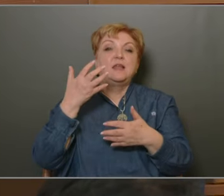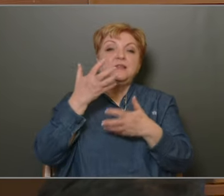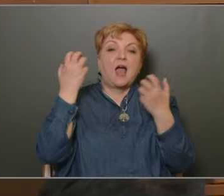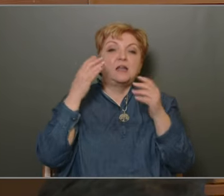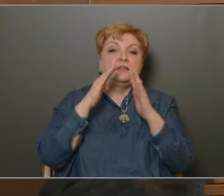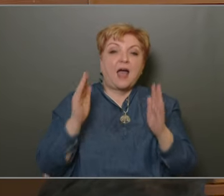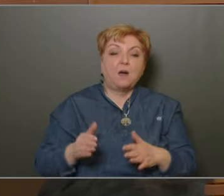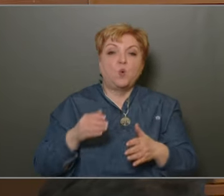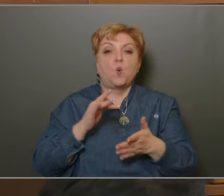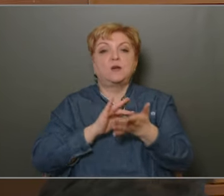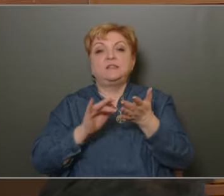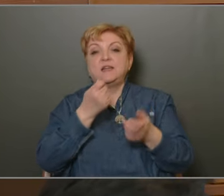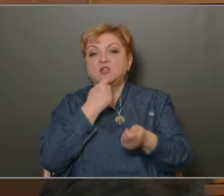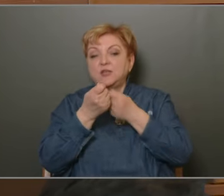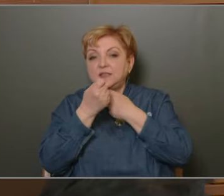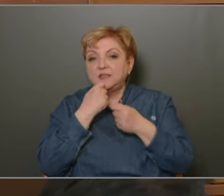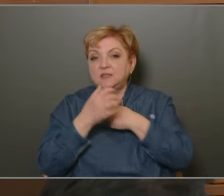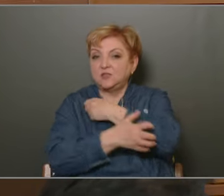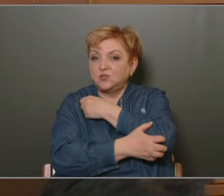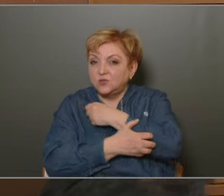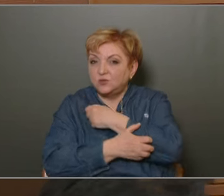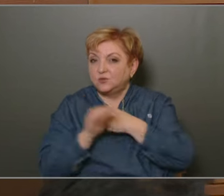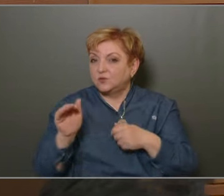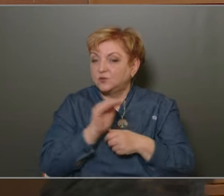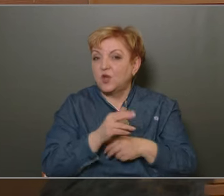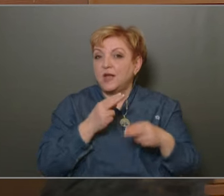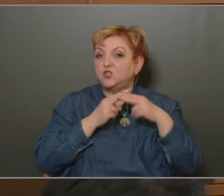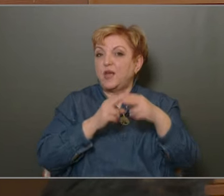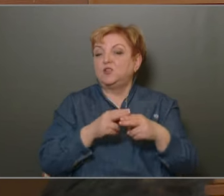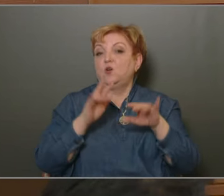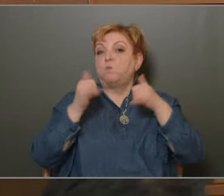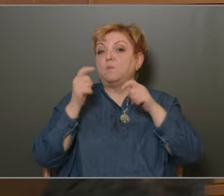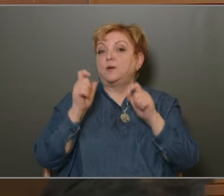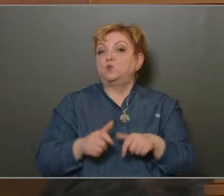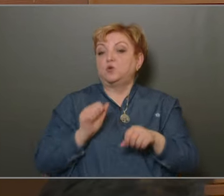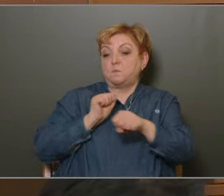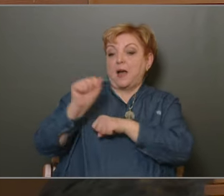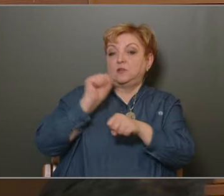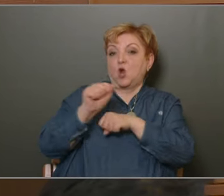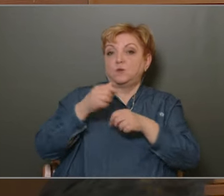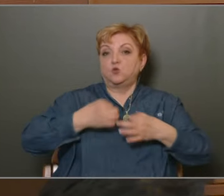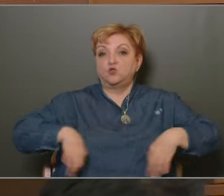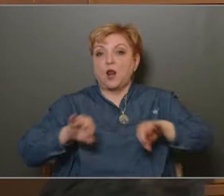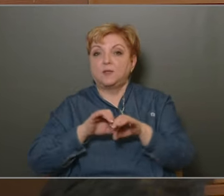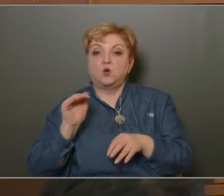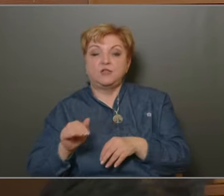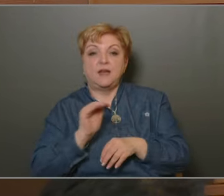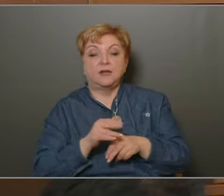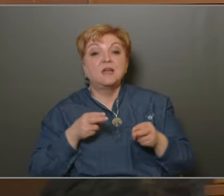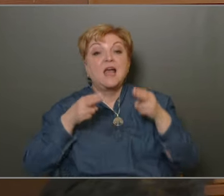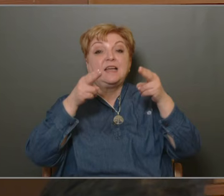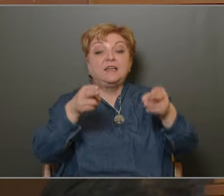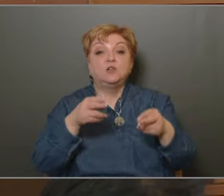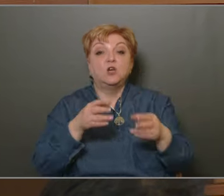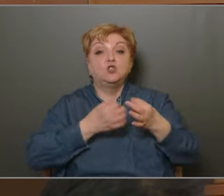táborokat, nyáron ingyenes étkeszést biztosítunk az arra rászoruló gyerekeknek, segítjük a bajba jutott, bántalmazott családokat és gyermekeket a HIT